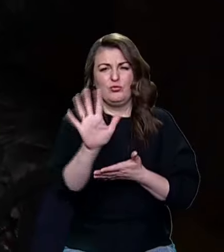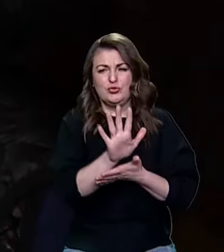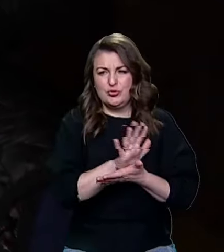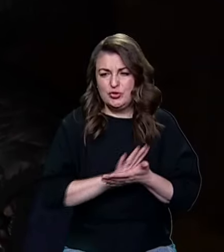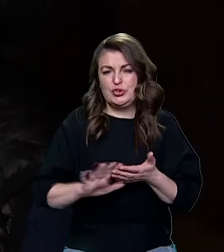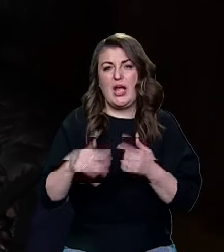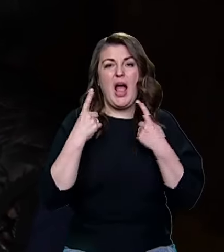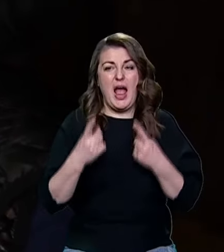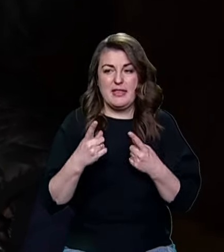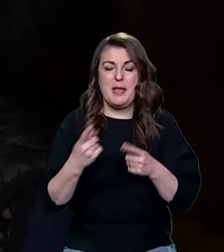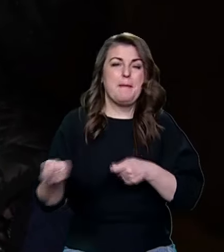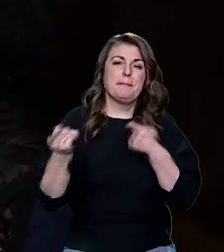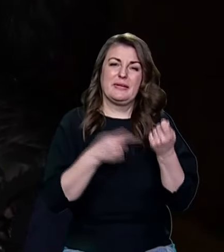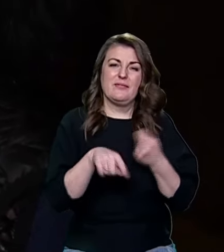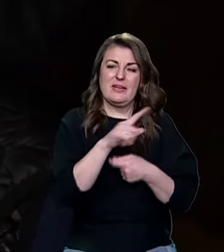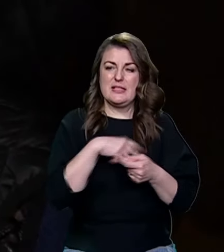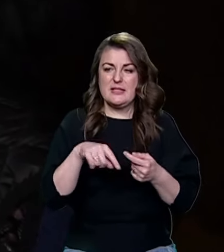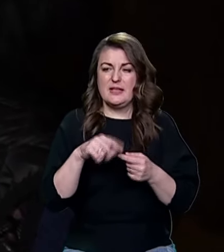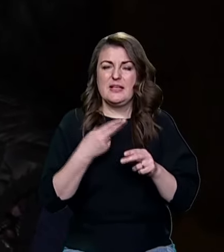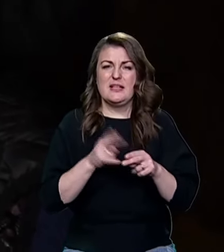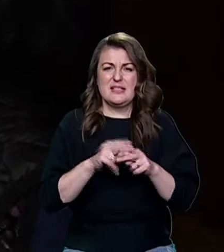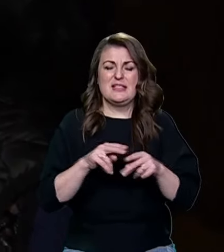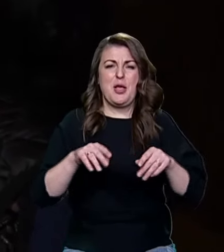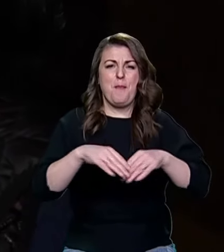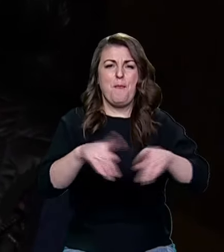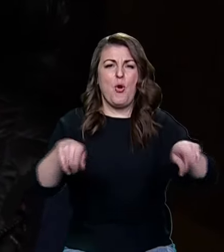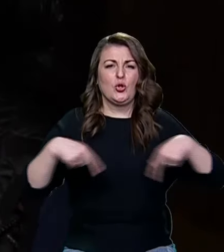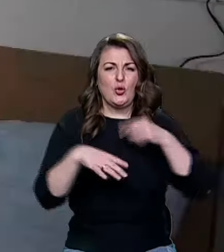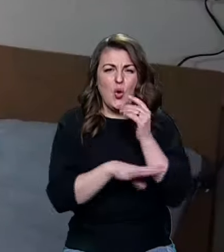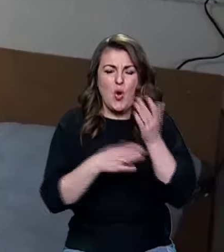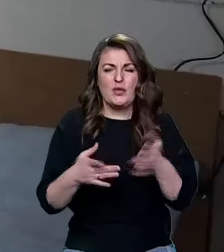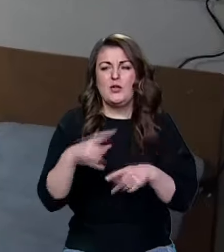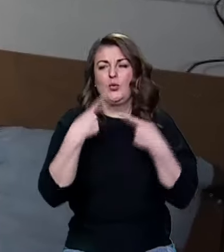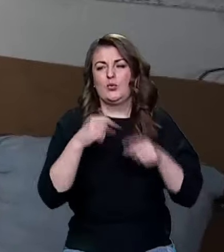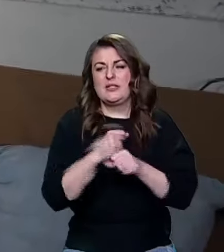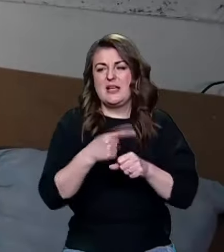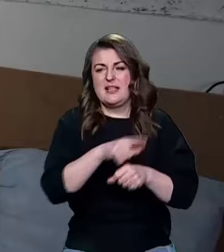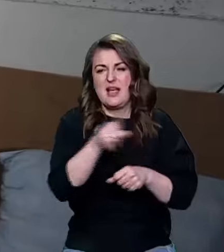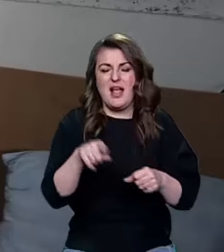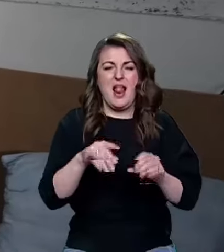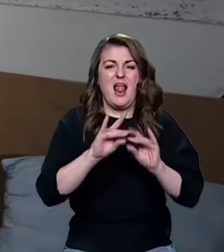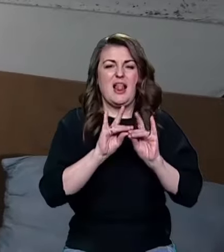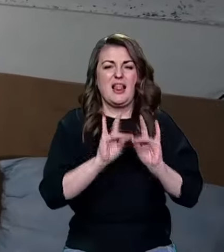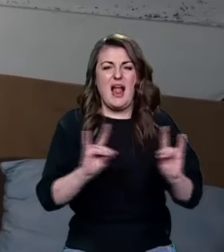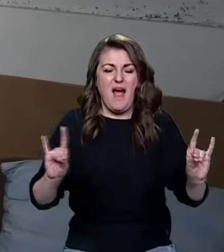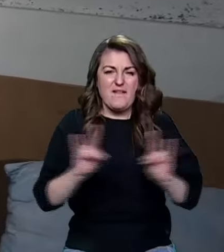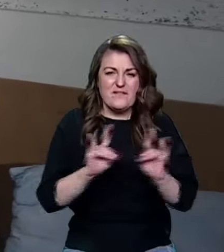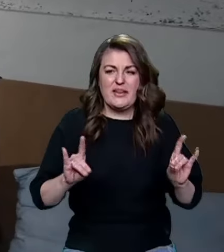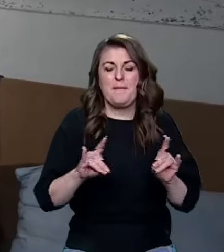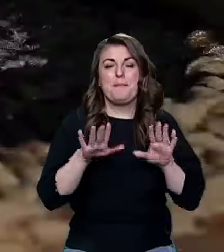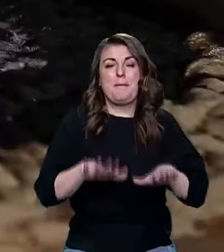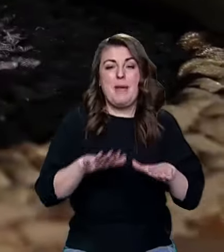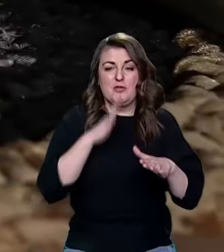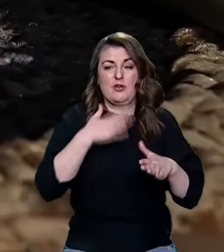Одні привезли ці поддони, другі зробили з цих поддонів лавки. Мешканець